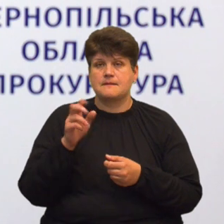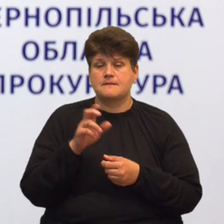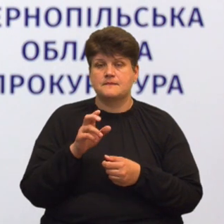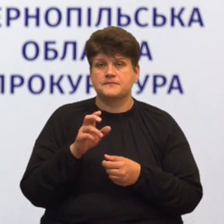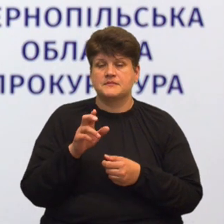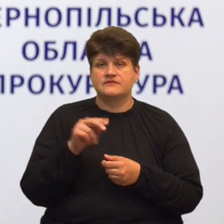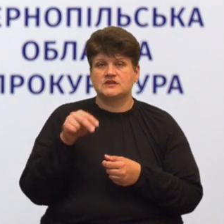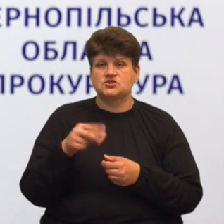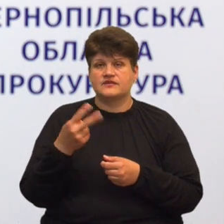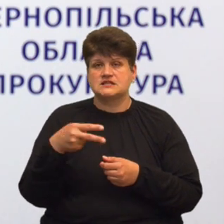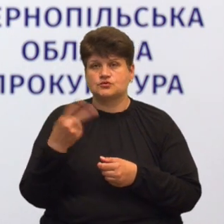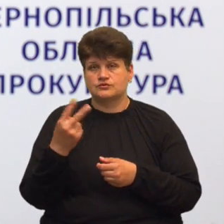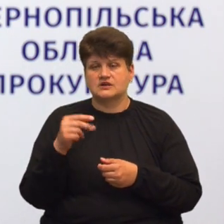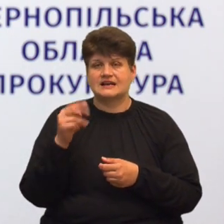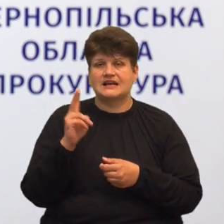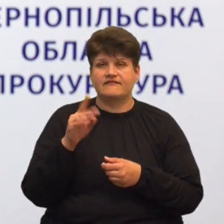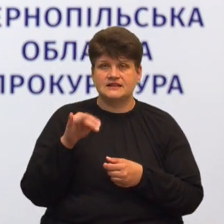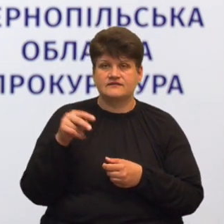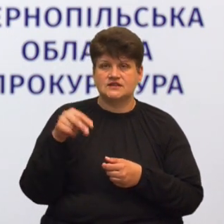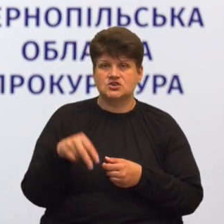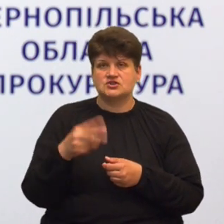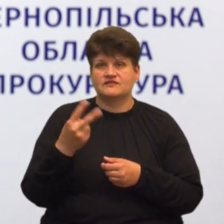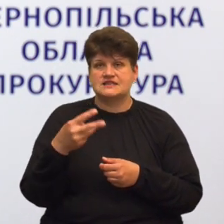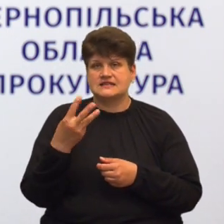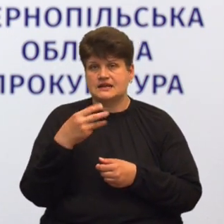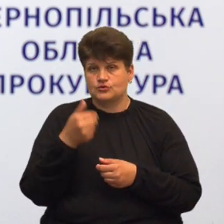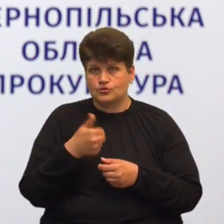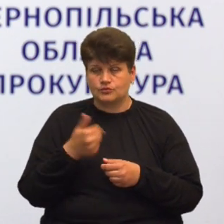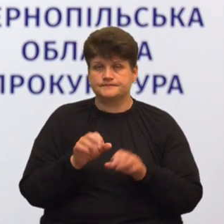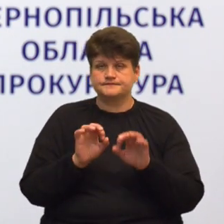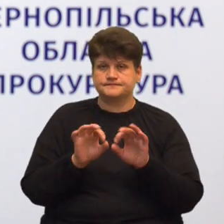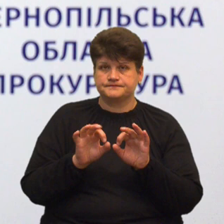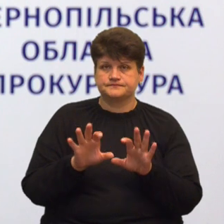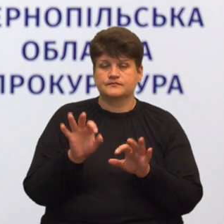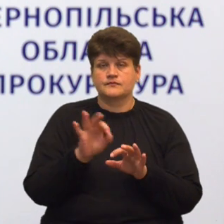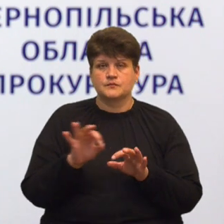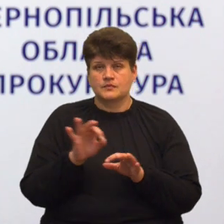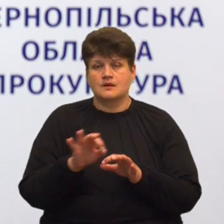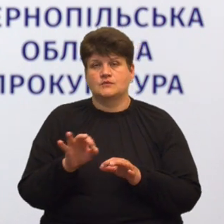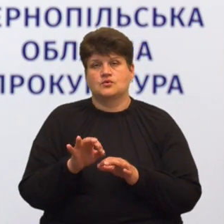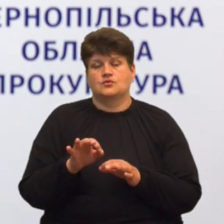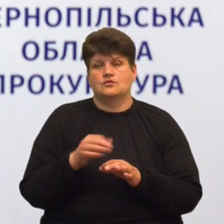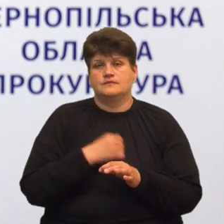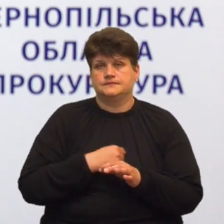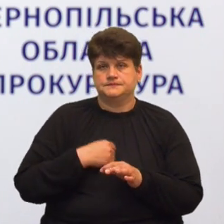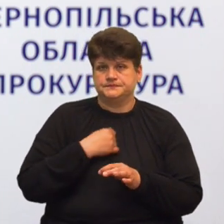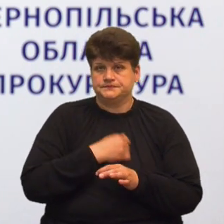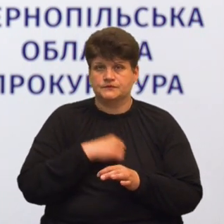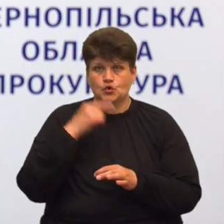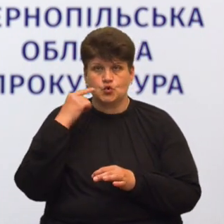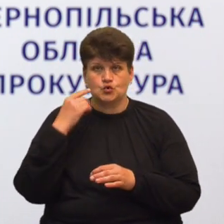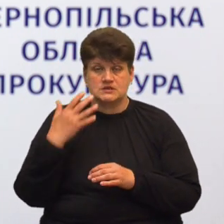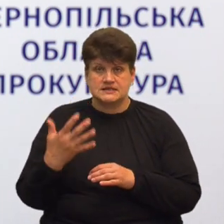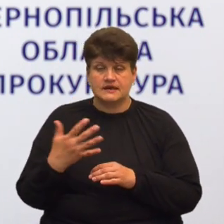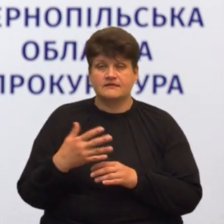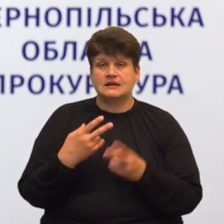-квітень 2023 року виправдовувані агресії Росії та глорифікації її військових. Кримінальний